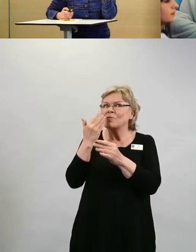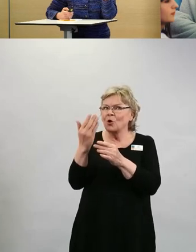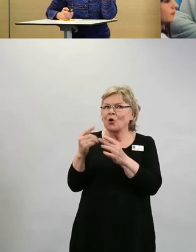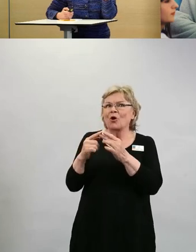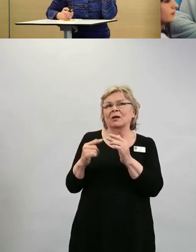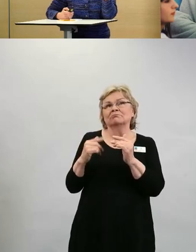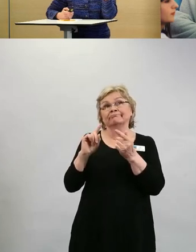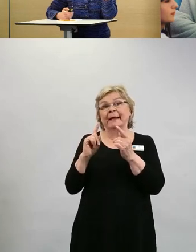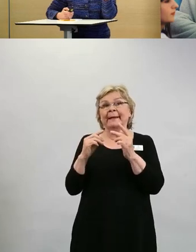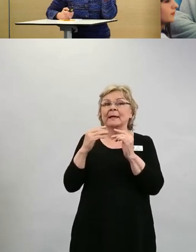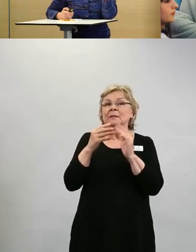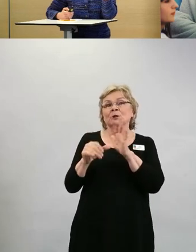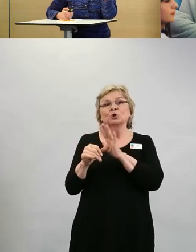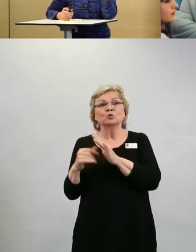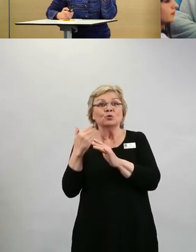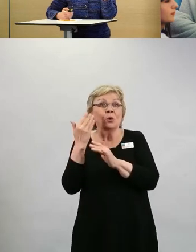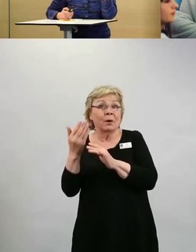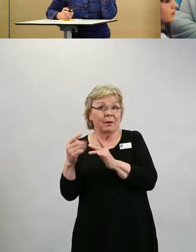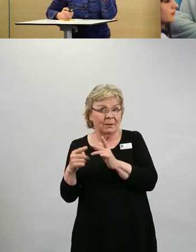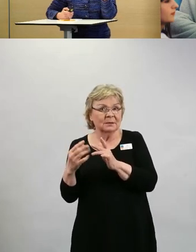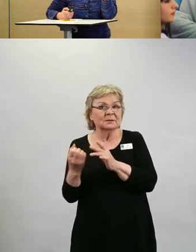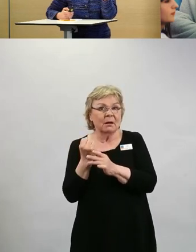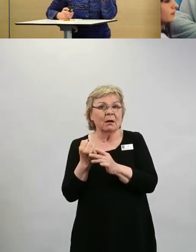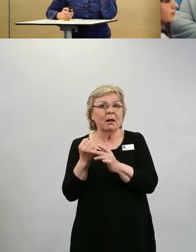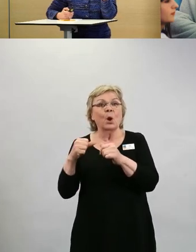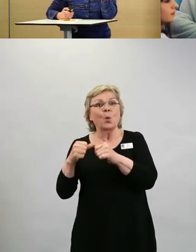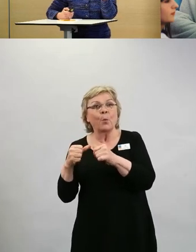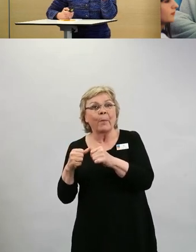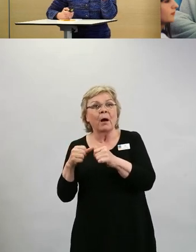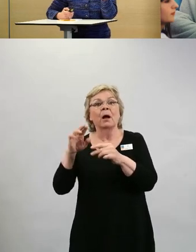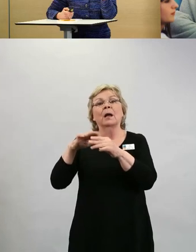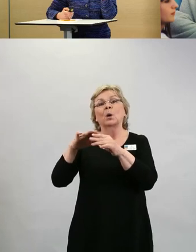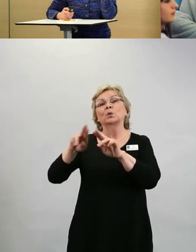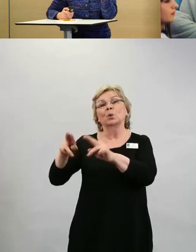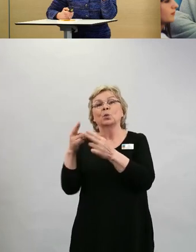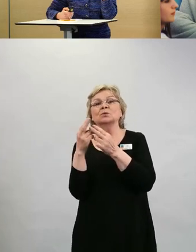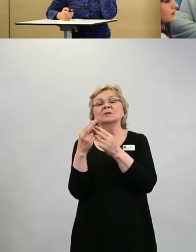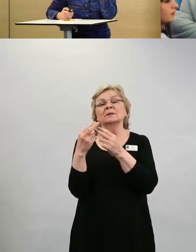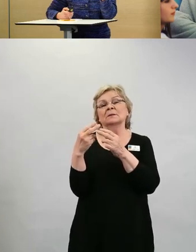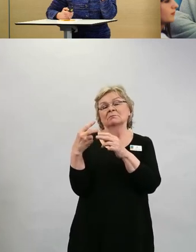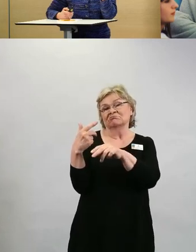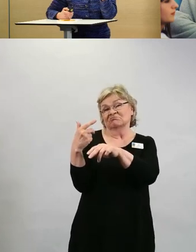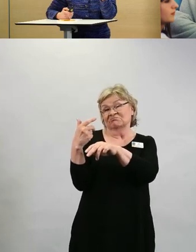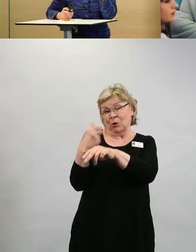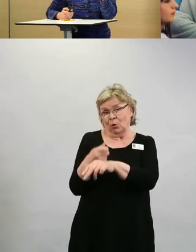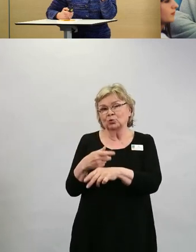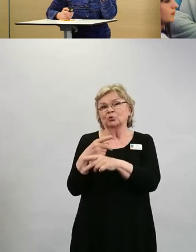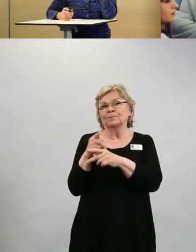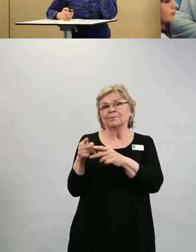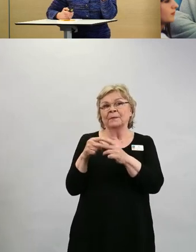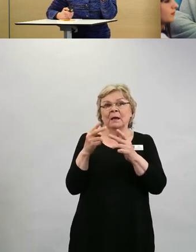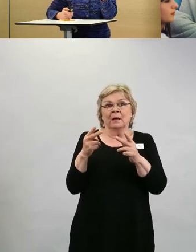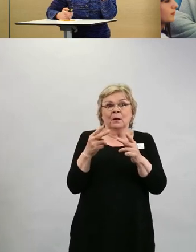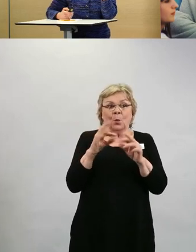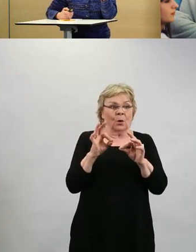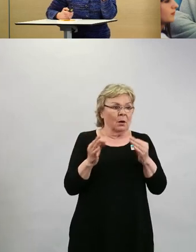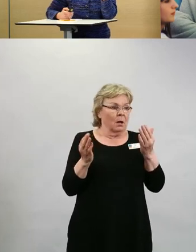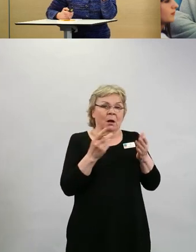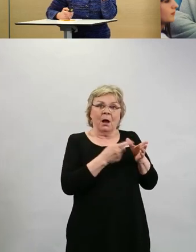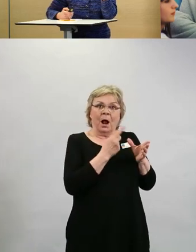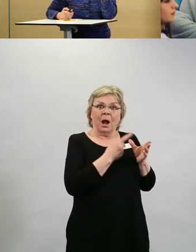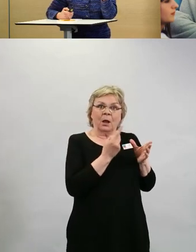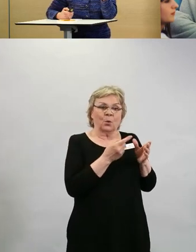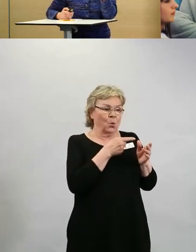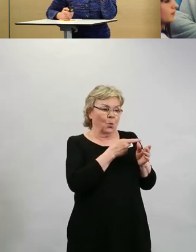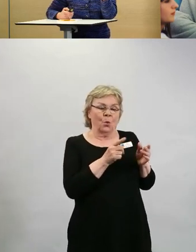myyntiluvallisena, niin sitten me arvioidaan, että mikä tuon alkusarjan ja sitten sen